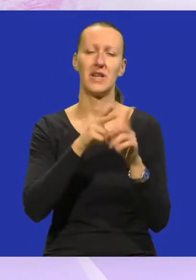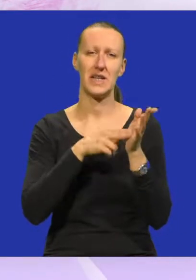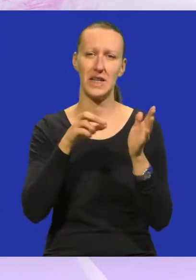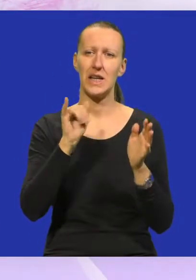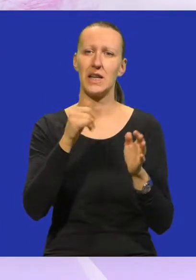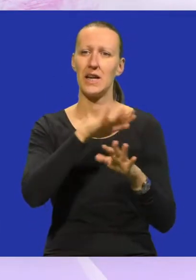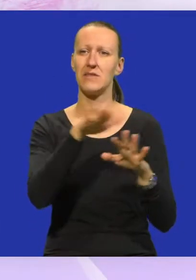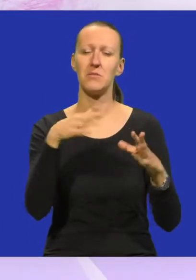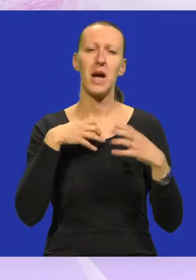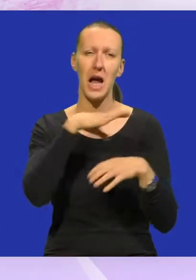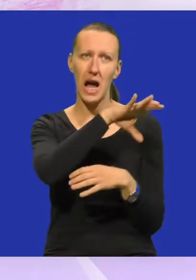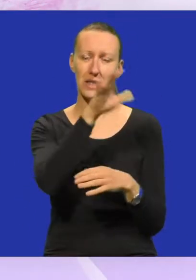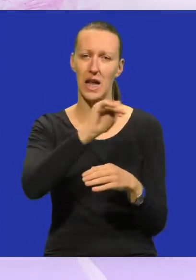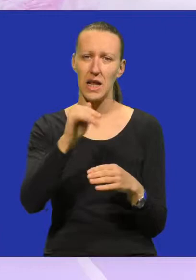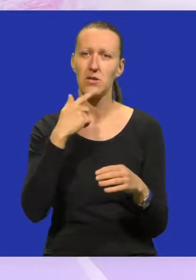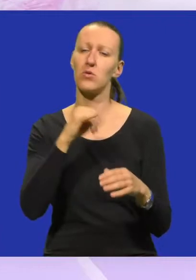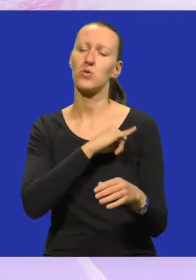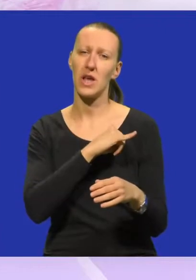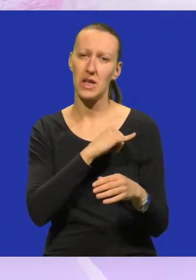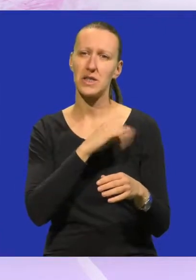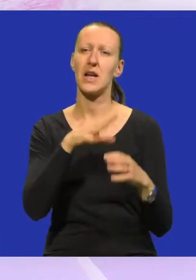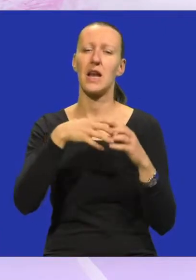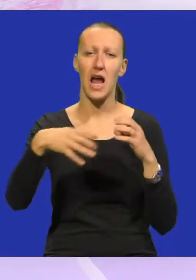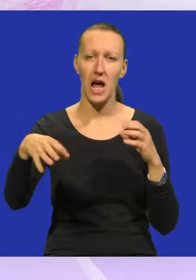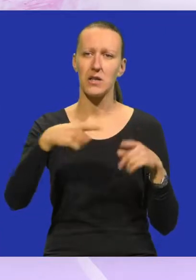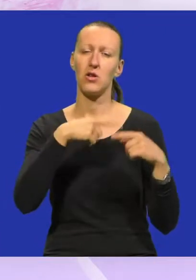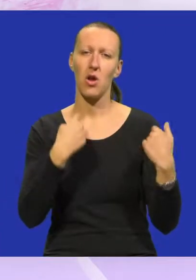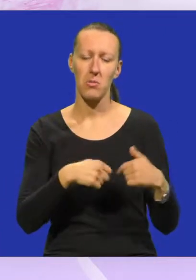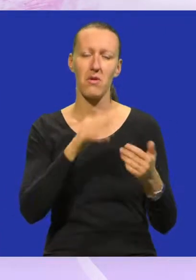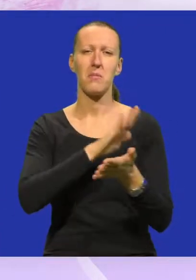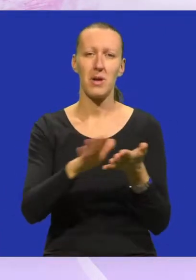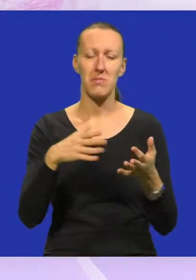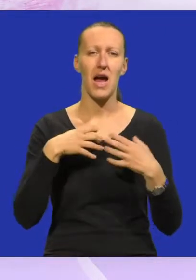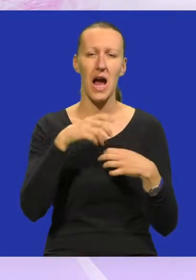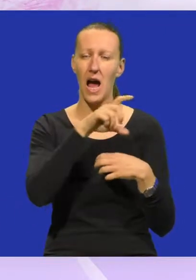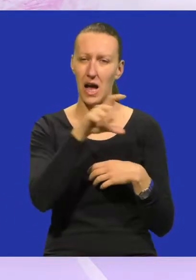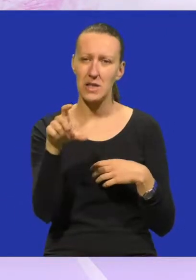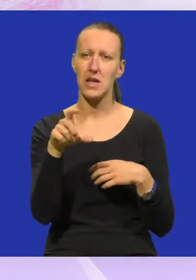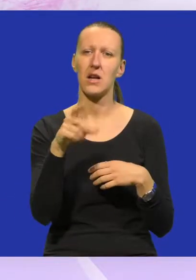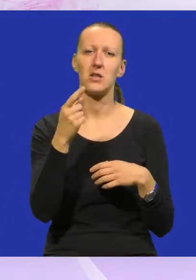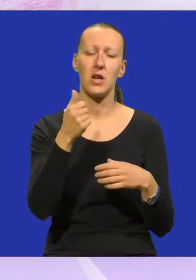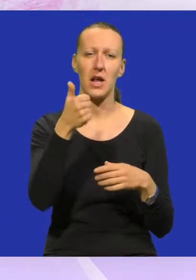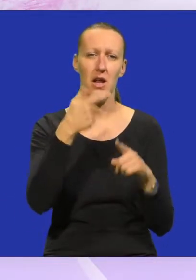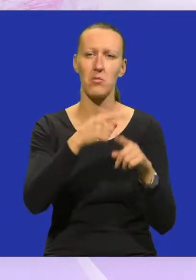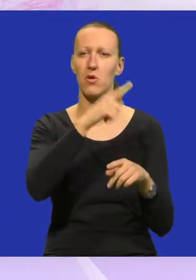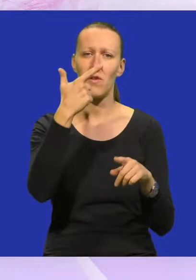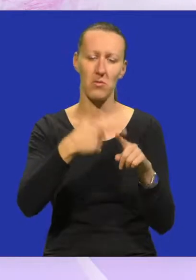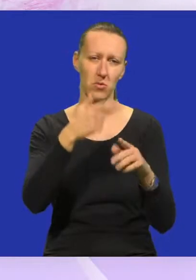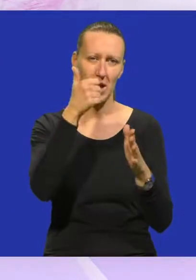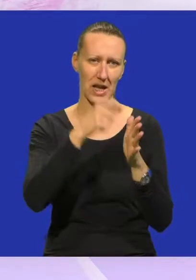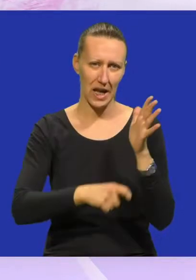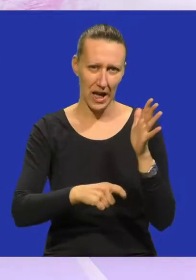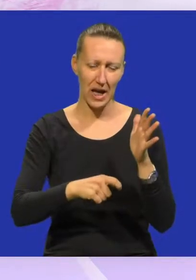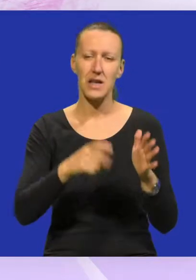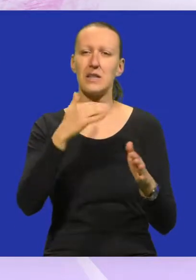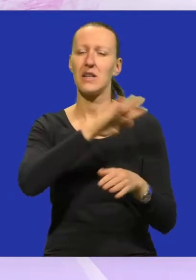da sa svim kazalištama za djecu koja su zainteresirana nastavimo volonterske besplatne predstave jednom do dva put tjedno